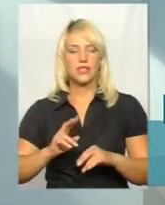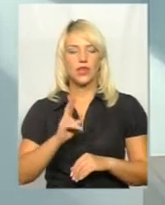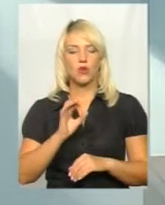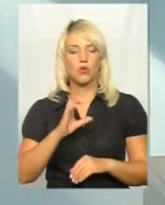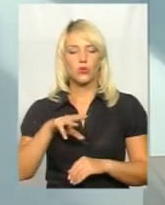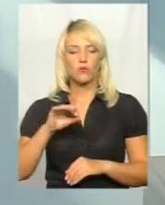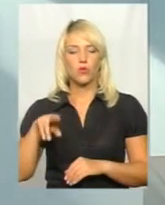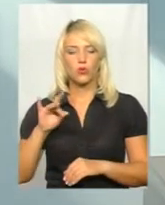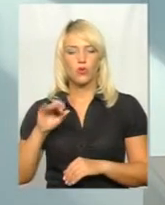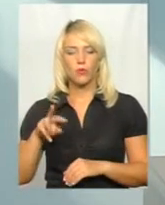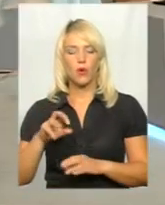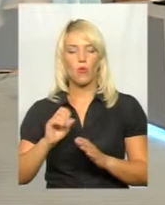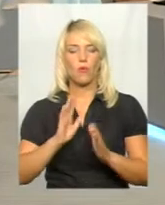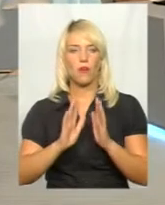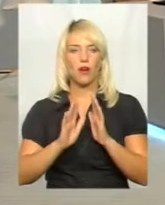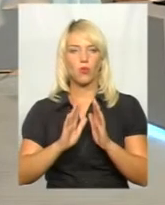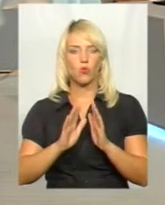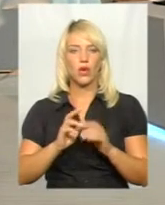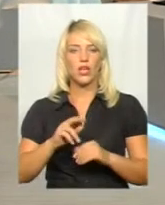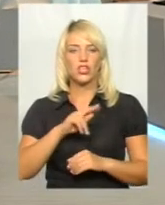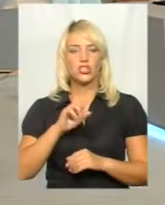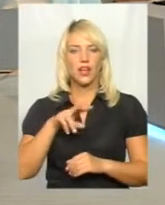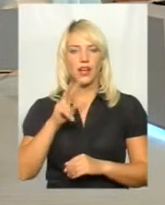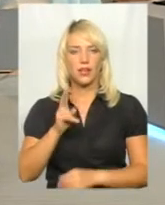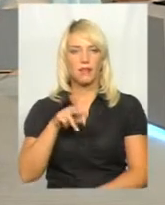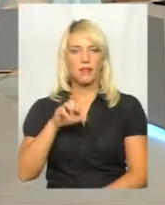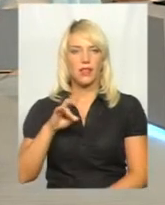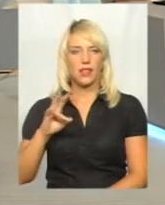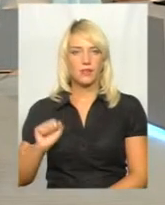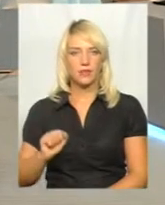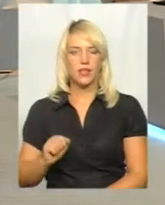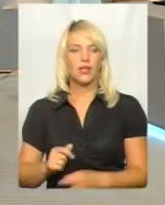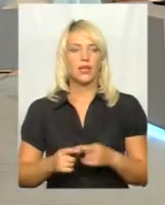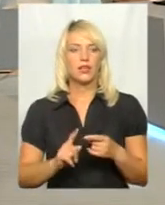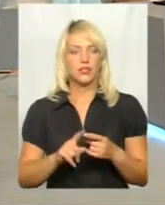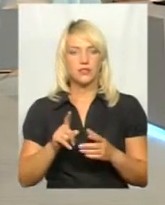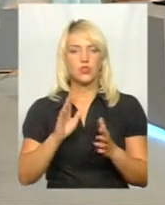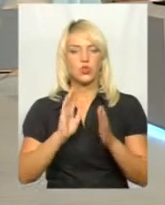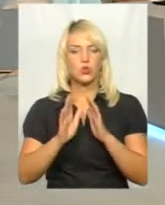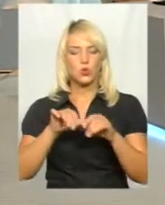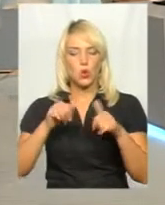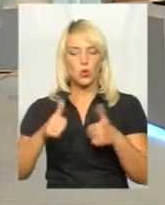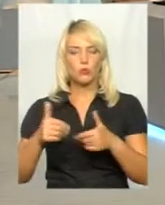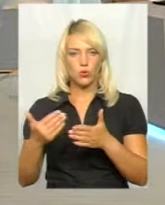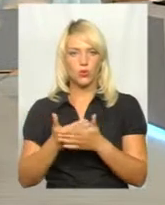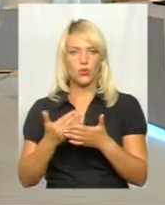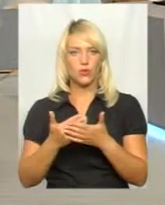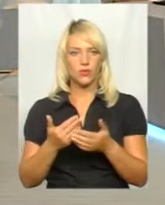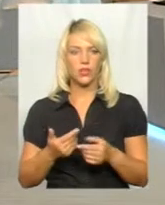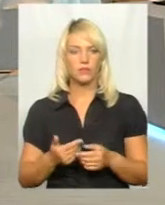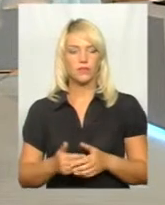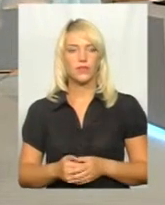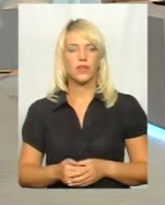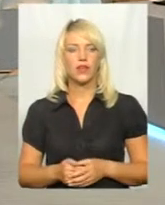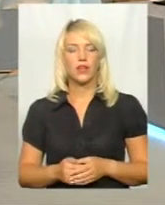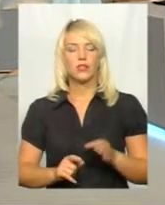у парку культури відпочинку Чекмена. А скажіть, усі ці скульптури різного віку, так? Так, спочатку